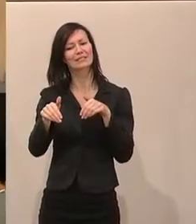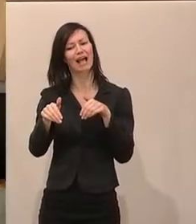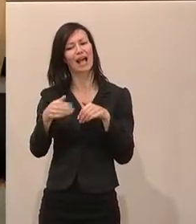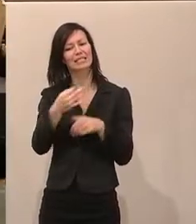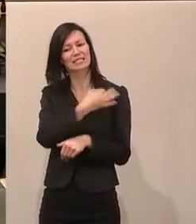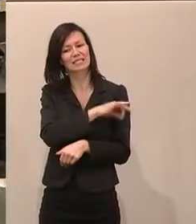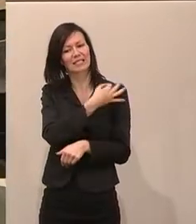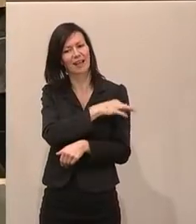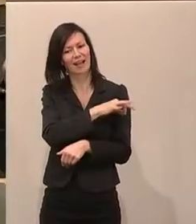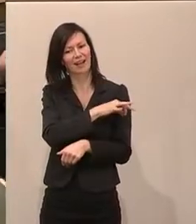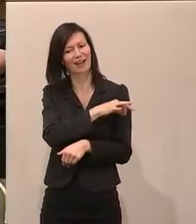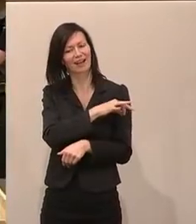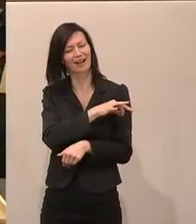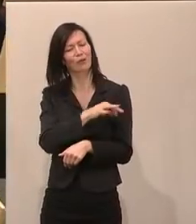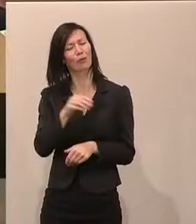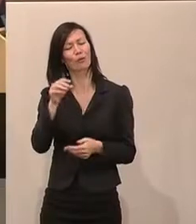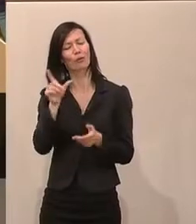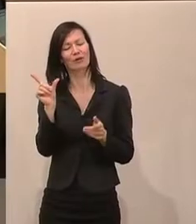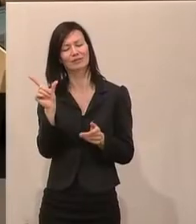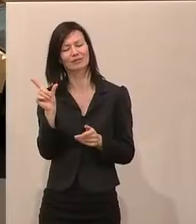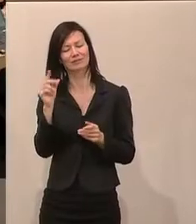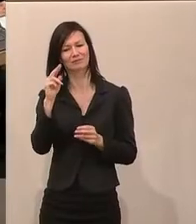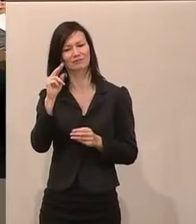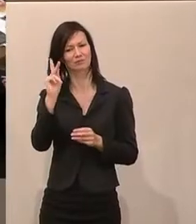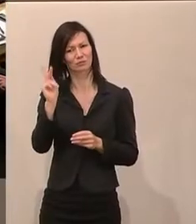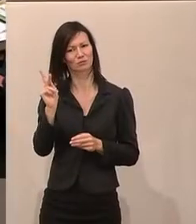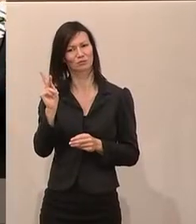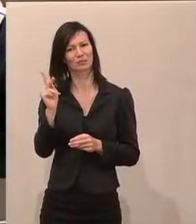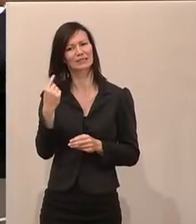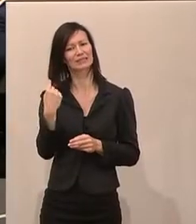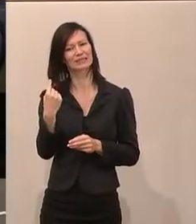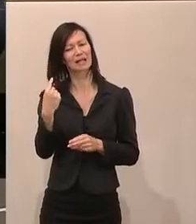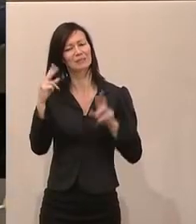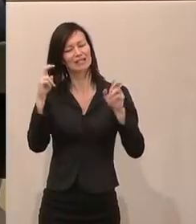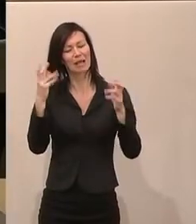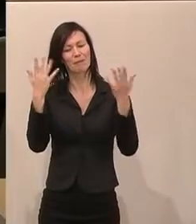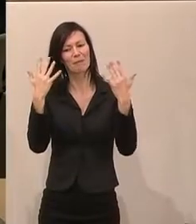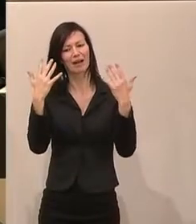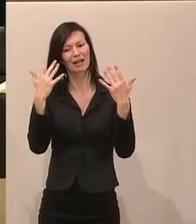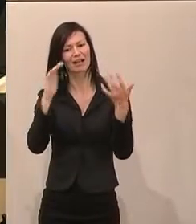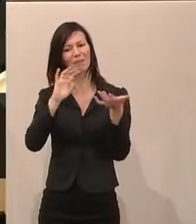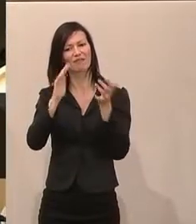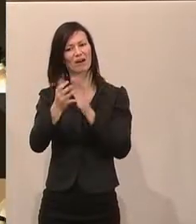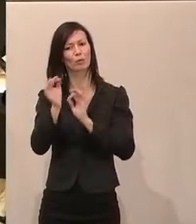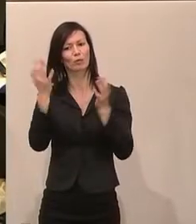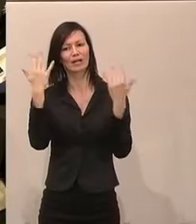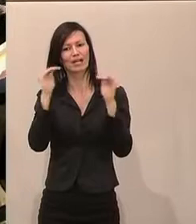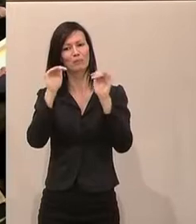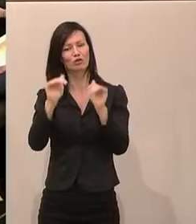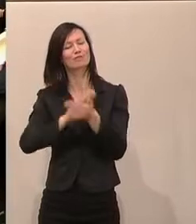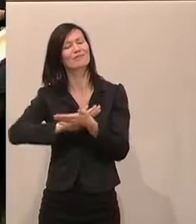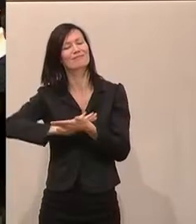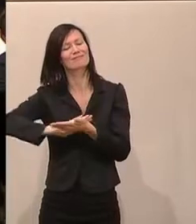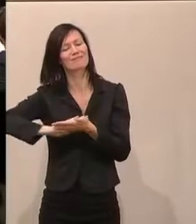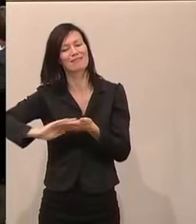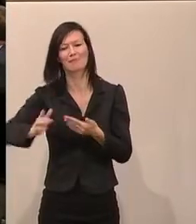kategorisch ausspart in seiner Politik und in seiner Rhetorik. Fürchtet er etwa Wählerstimmen? Dabei